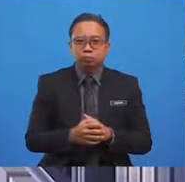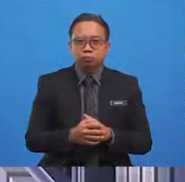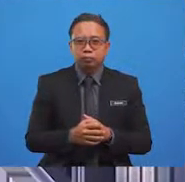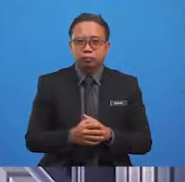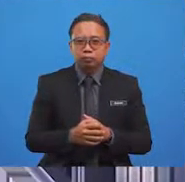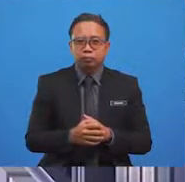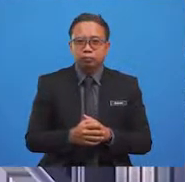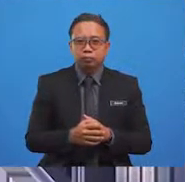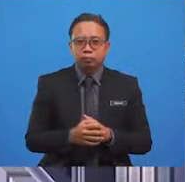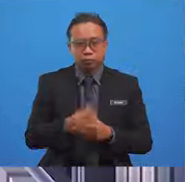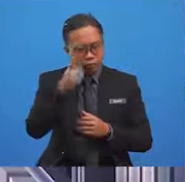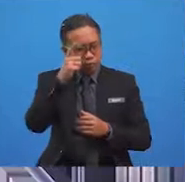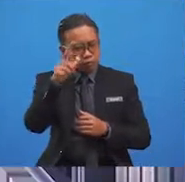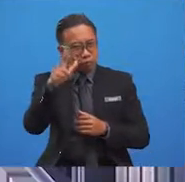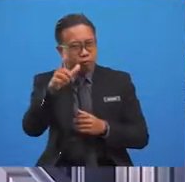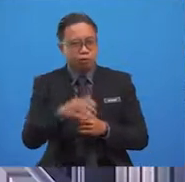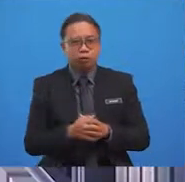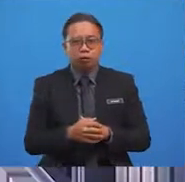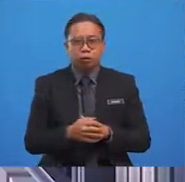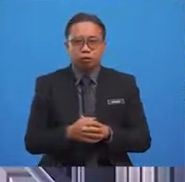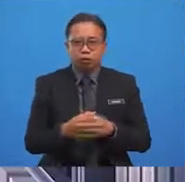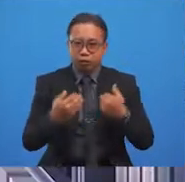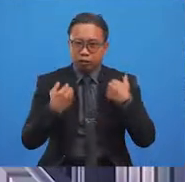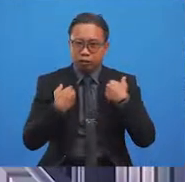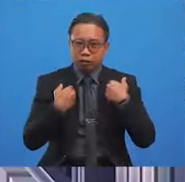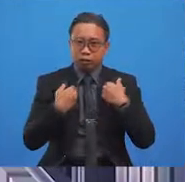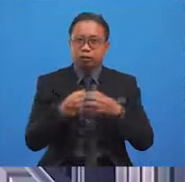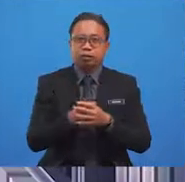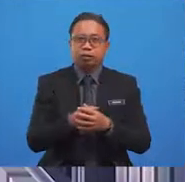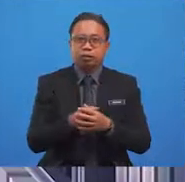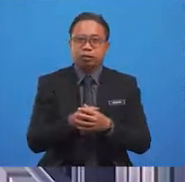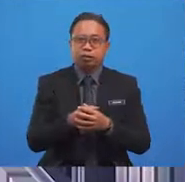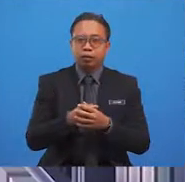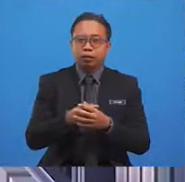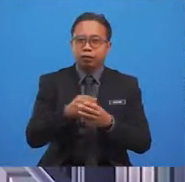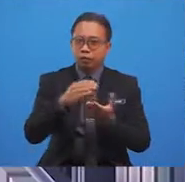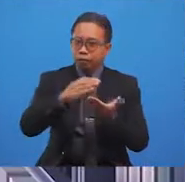Oh, There is an envelope here.